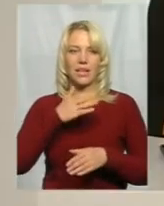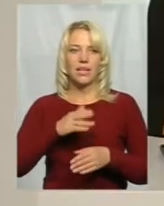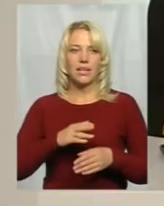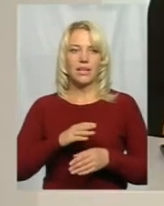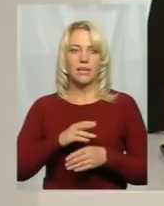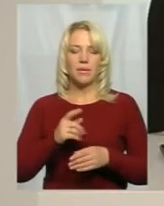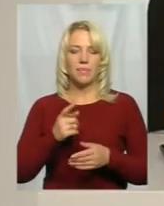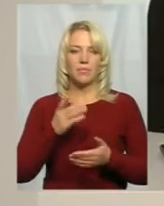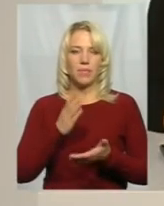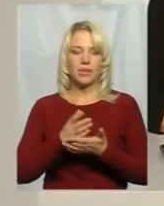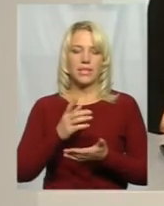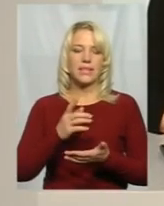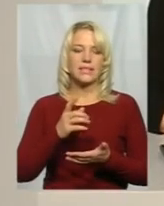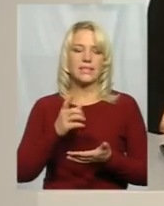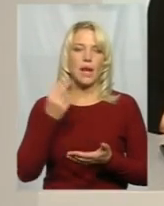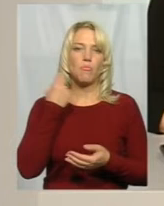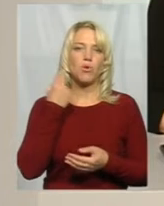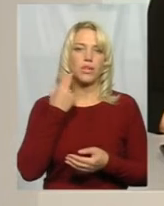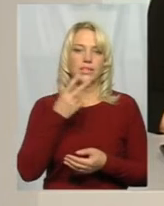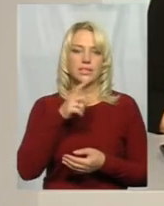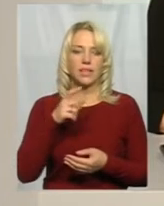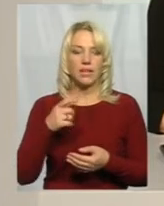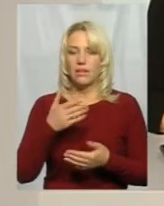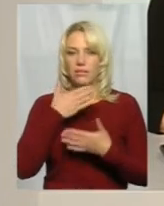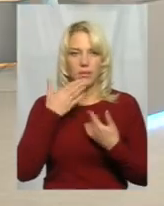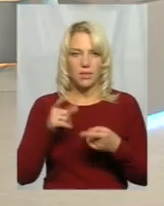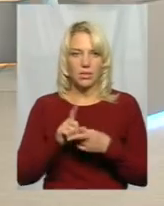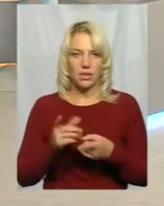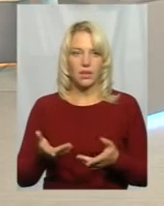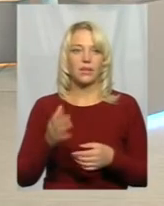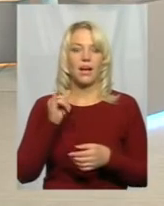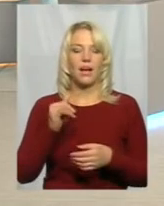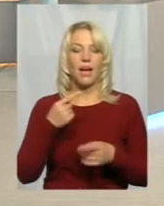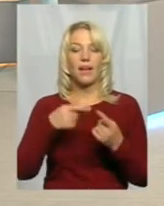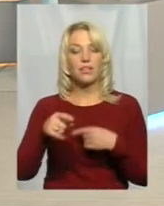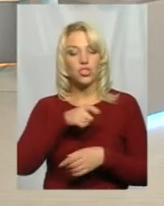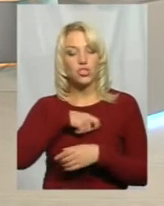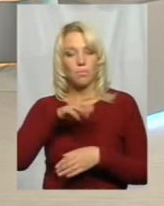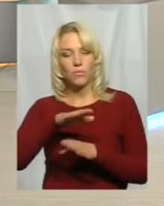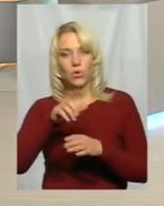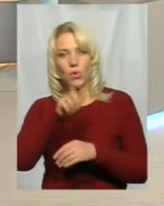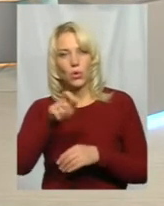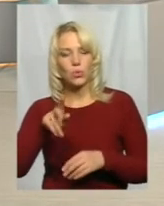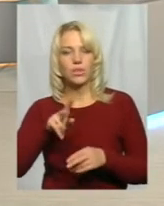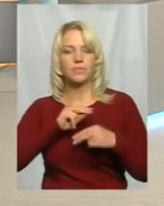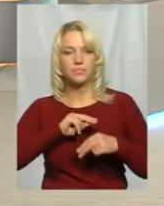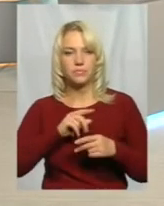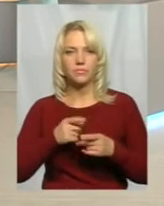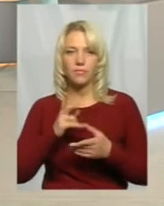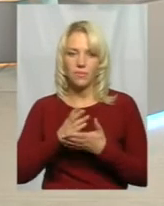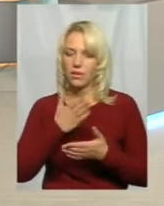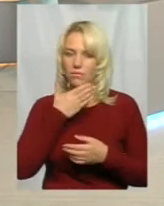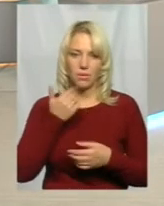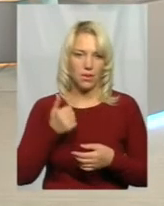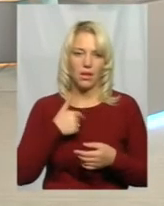про... А інші посадовці? Інші посадовці. Фактично, ті, які підпадають під дію даного закону, в нас на